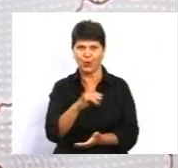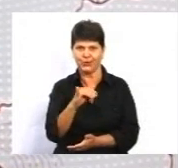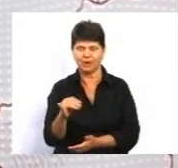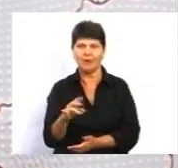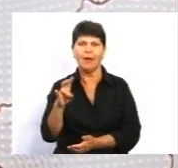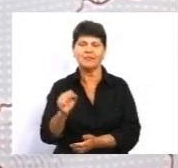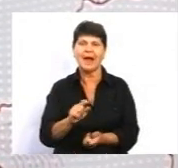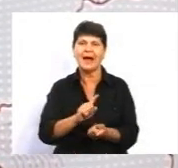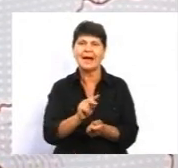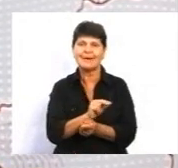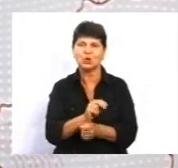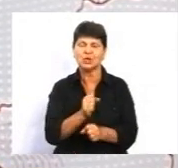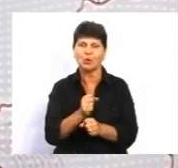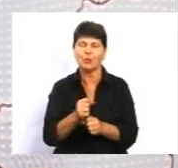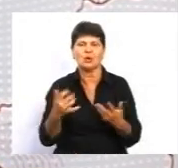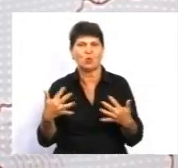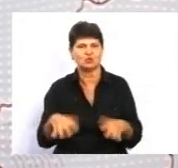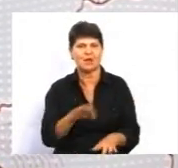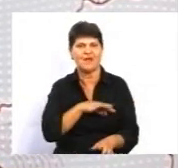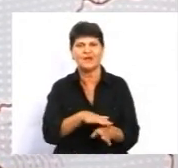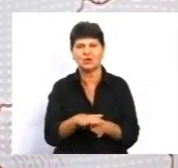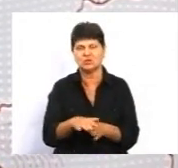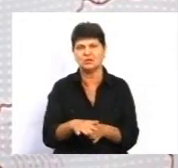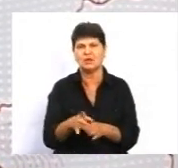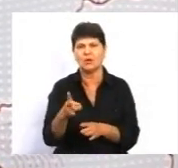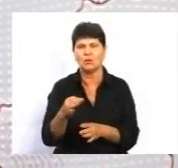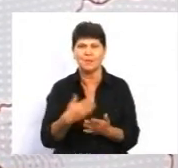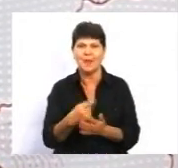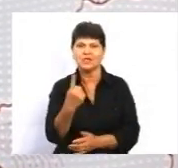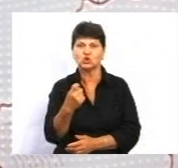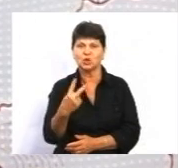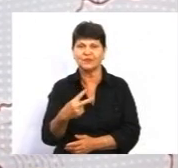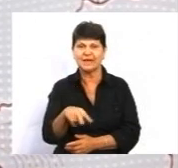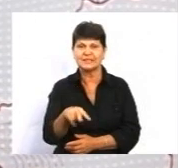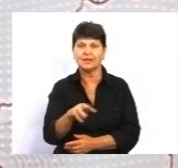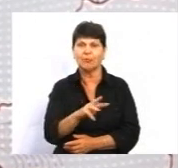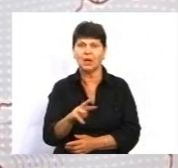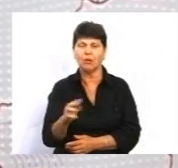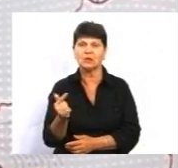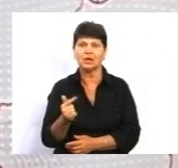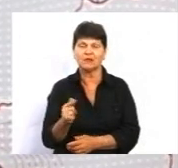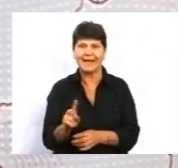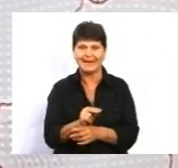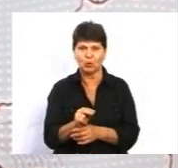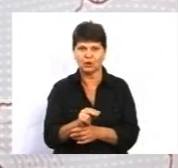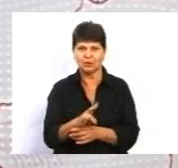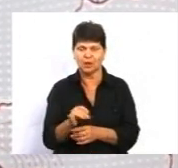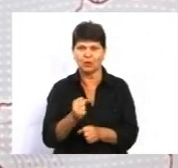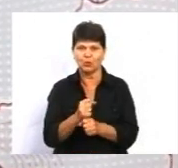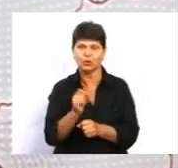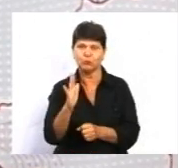ремонтні роботи вже використано десь порядка 120 мільйонів гривень. Ремонтні роботи ще будуть